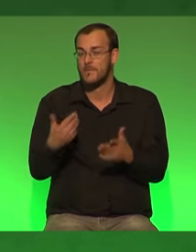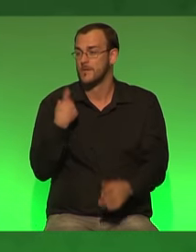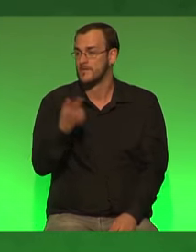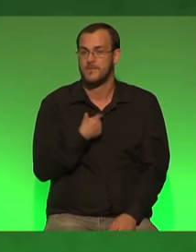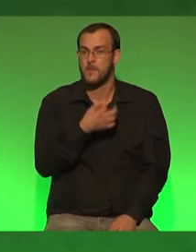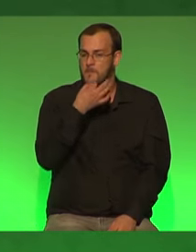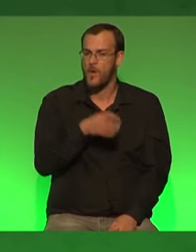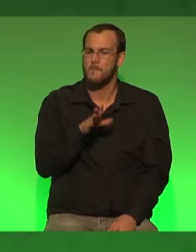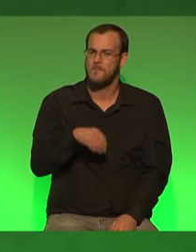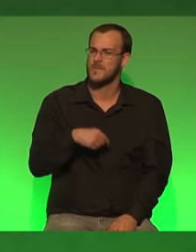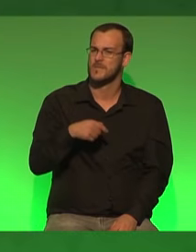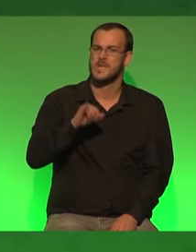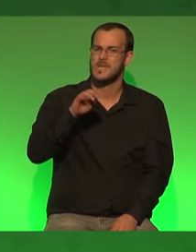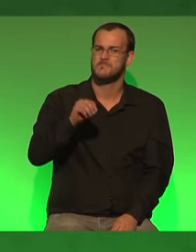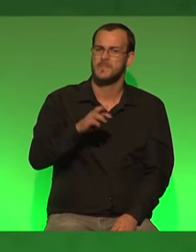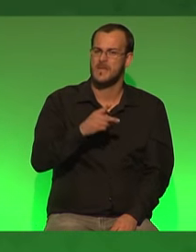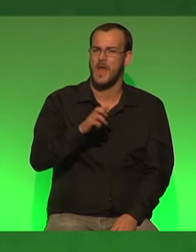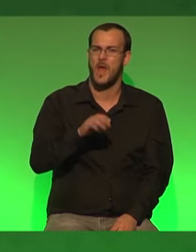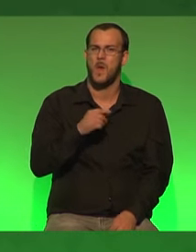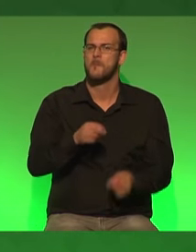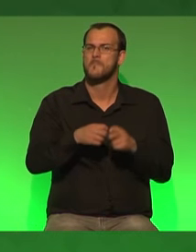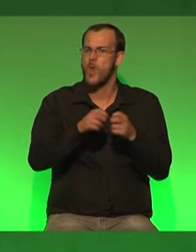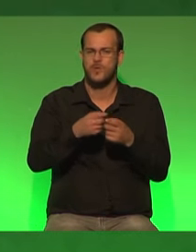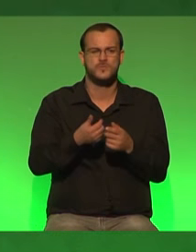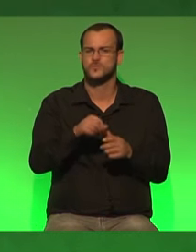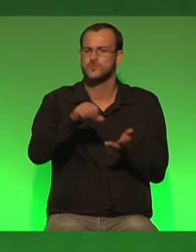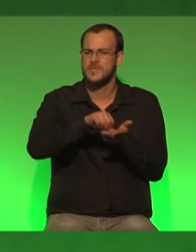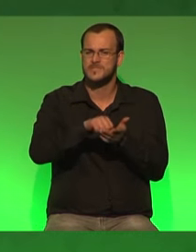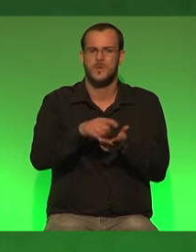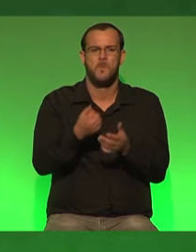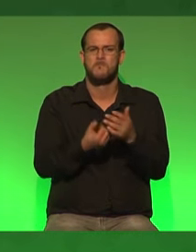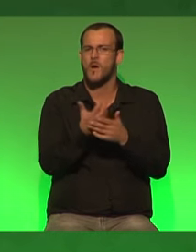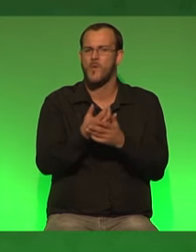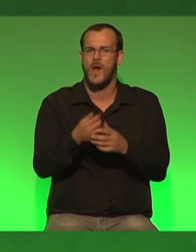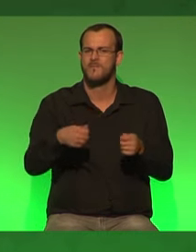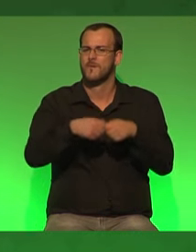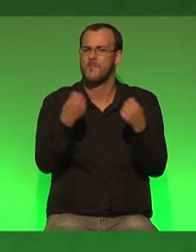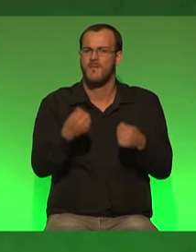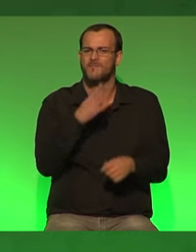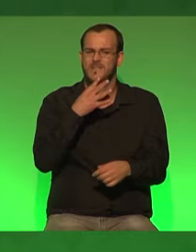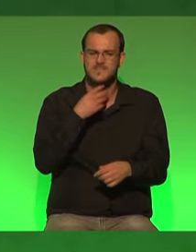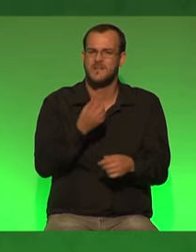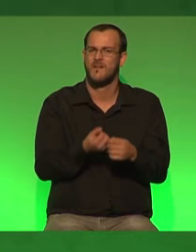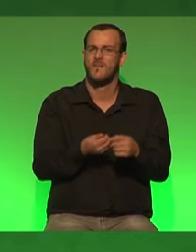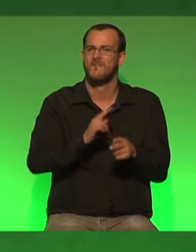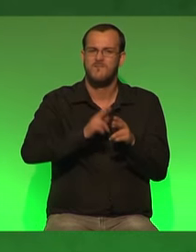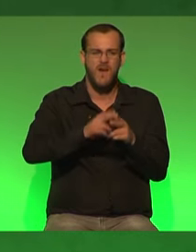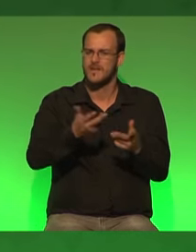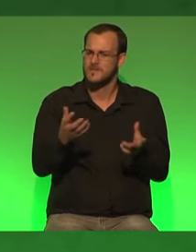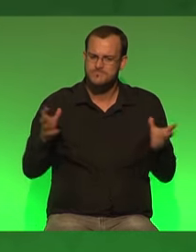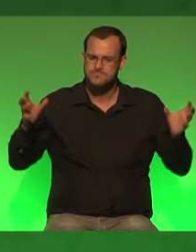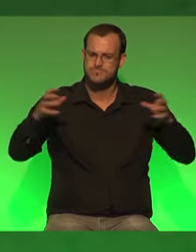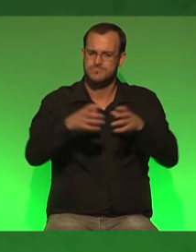mit den imkern mit den biologischen stationen mit dem brauereiverband mit den wasserwerken dass wir ein bündnis schmieden für ein